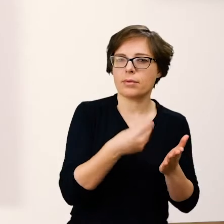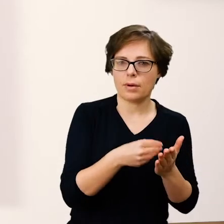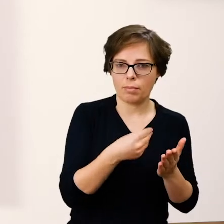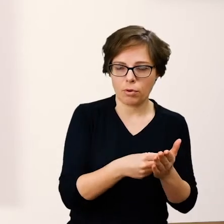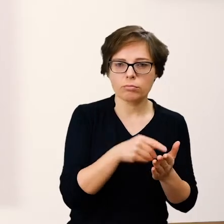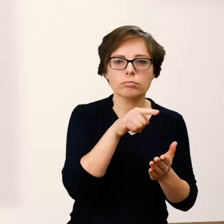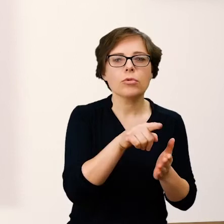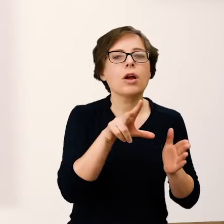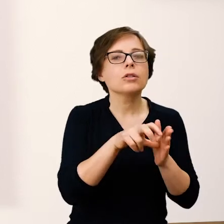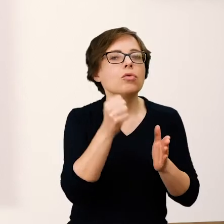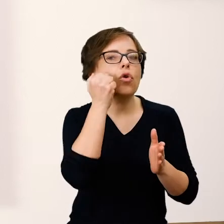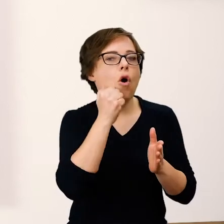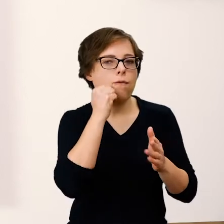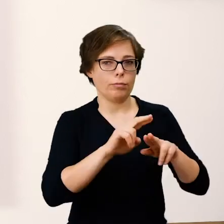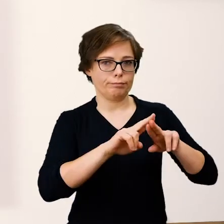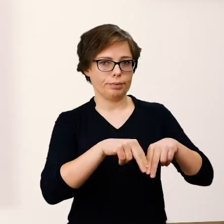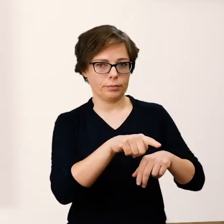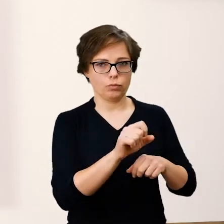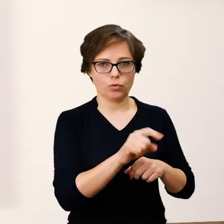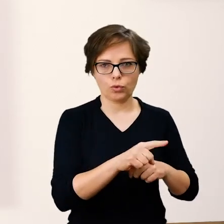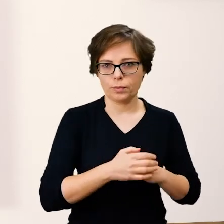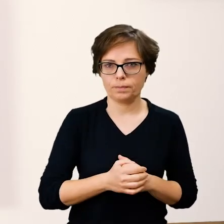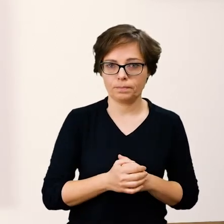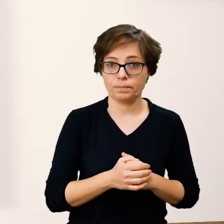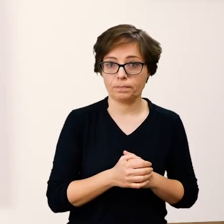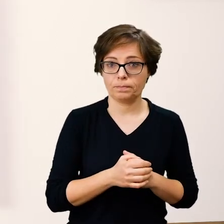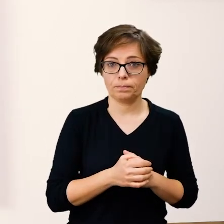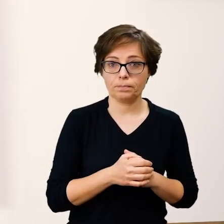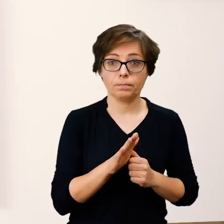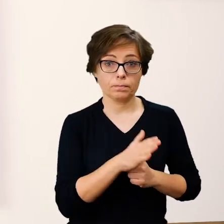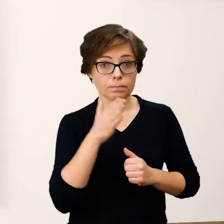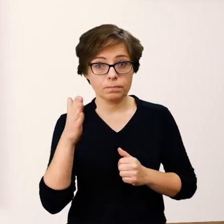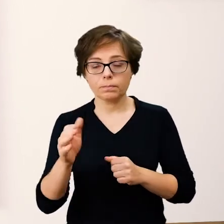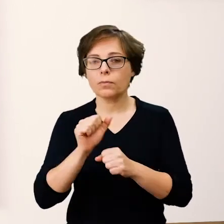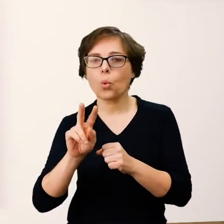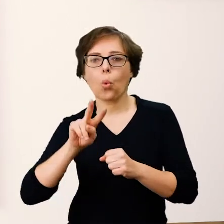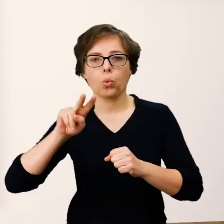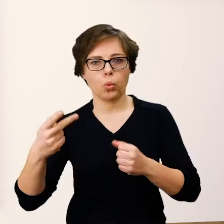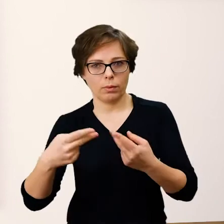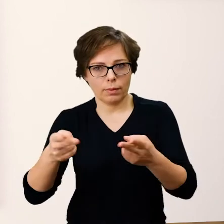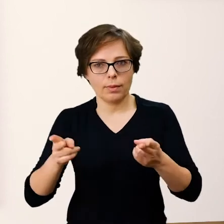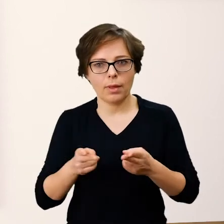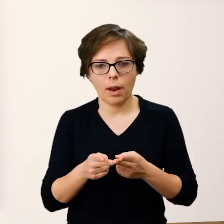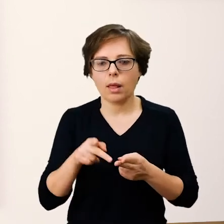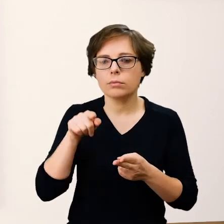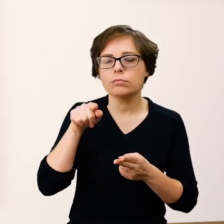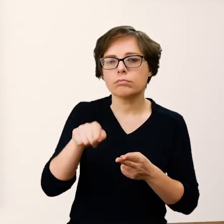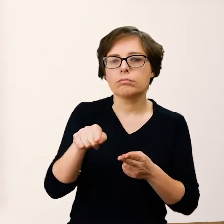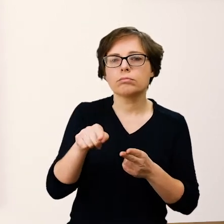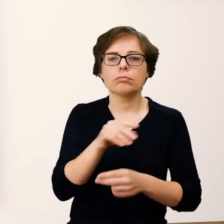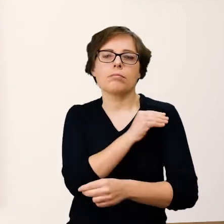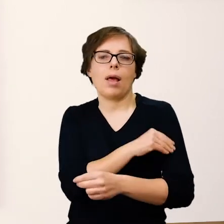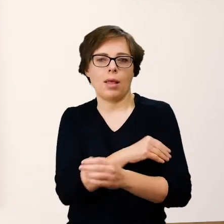kawałek owocowego ciasta. W tle stoi drugi talerz, wykonany z